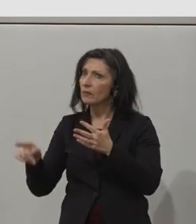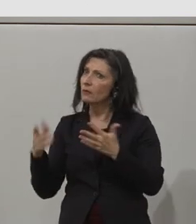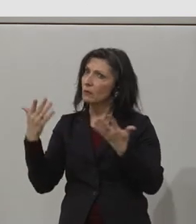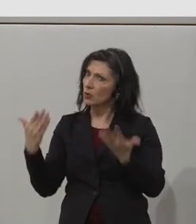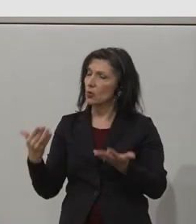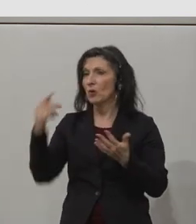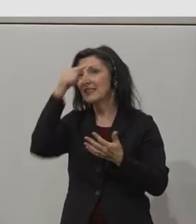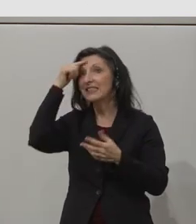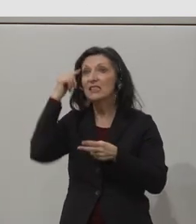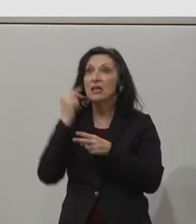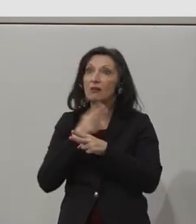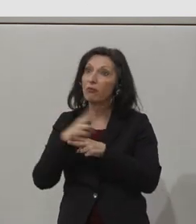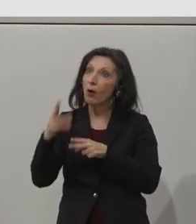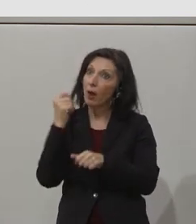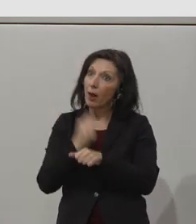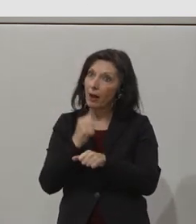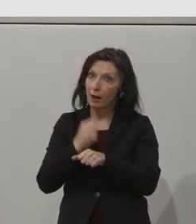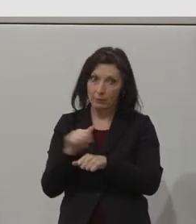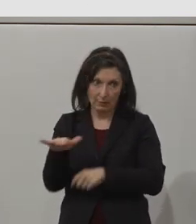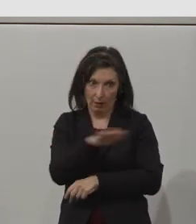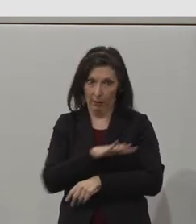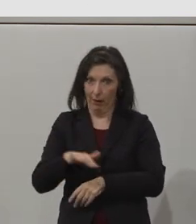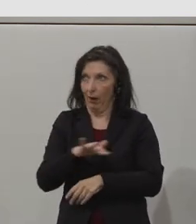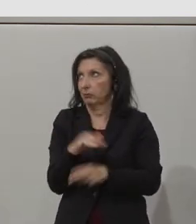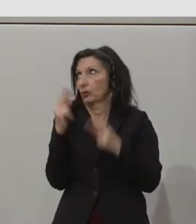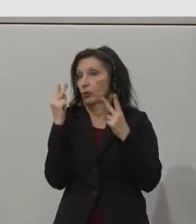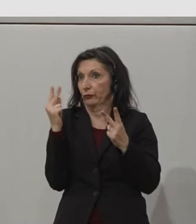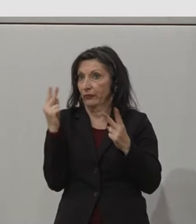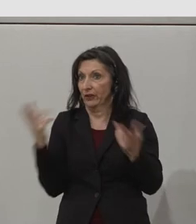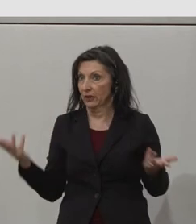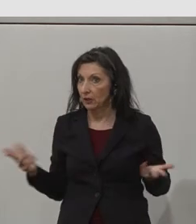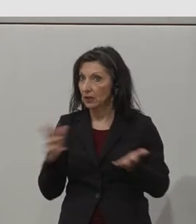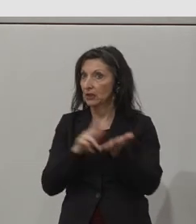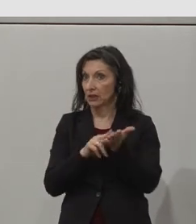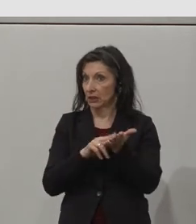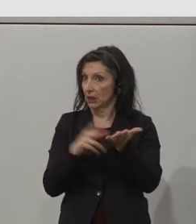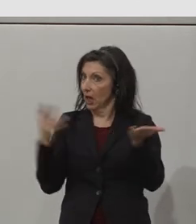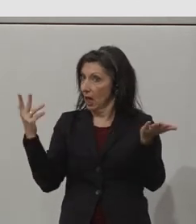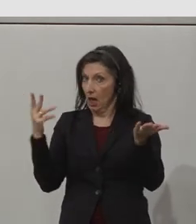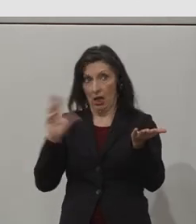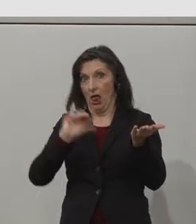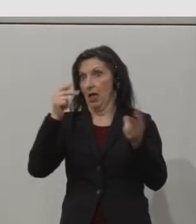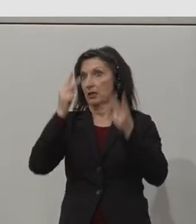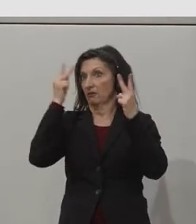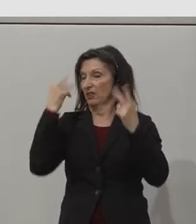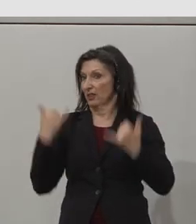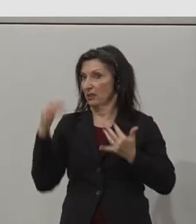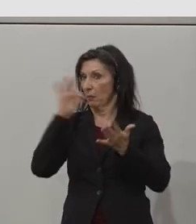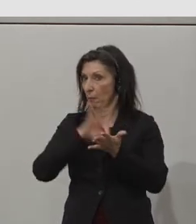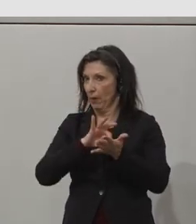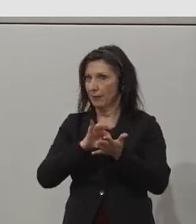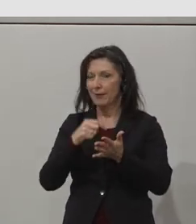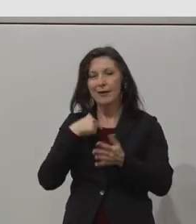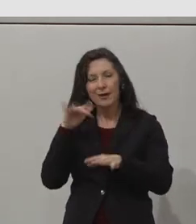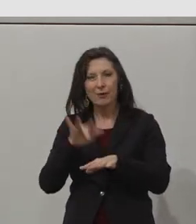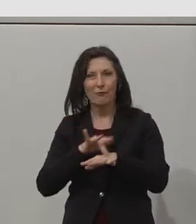Next slide. It's a great honor to have the opportunity to share the work that Fable is doing in Canada